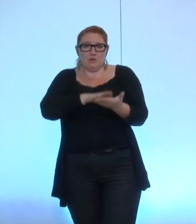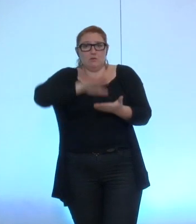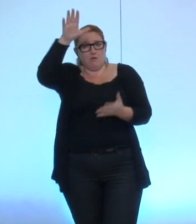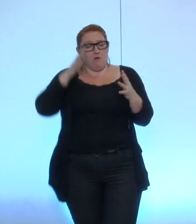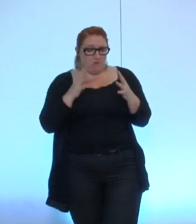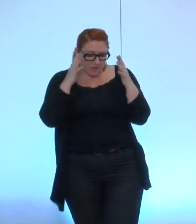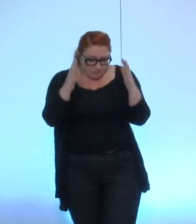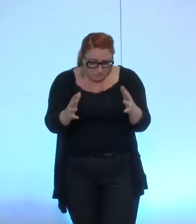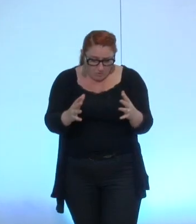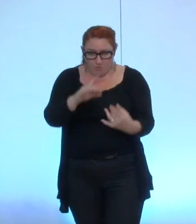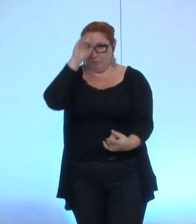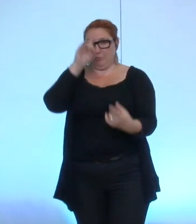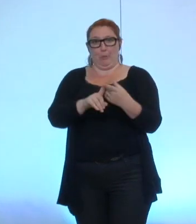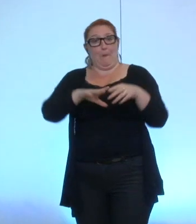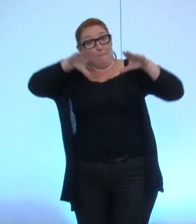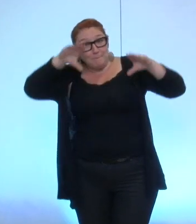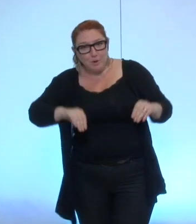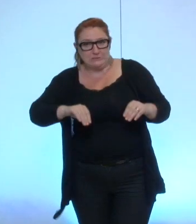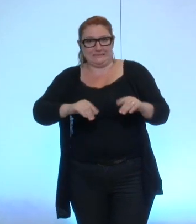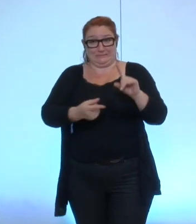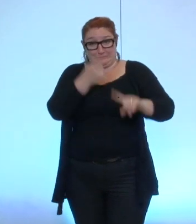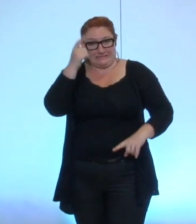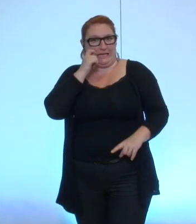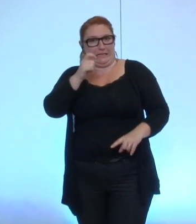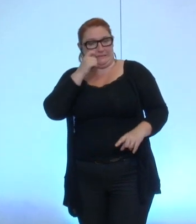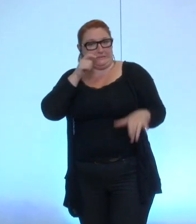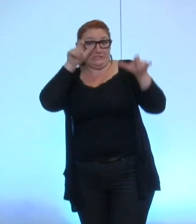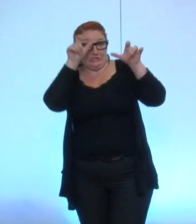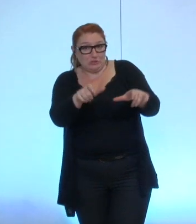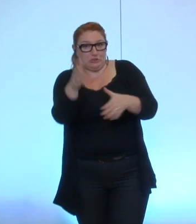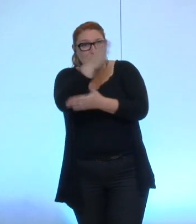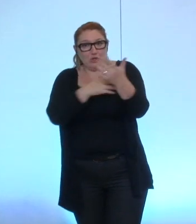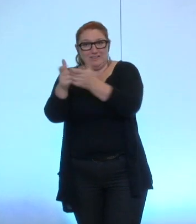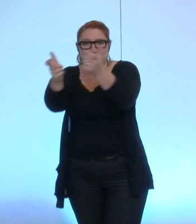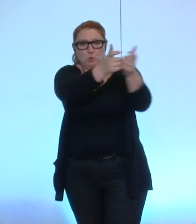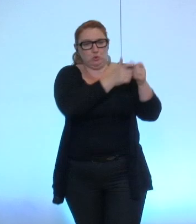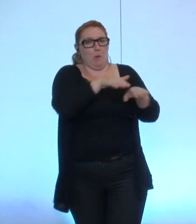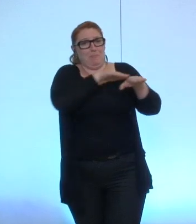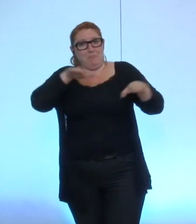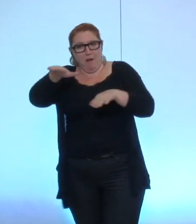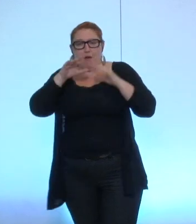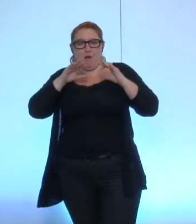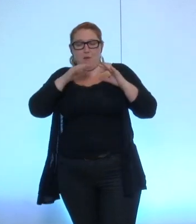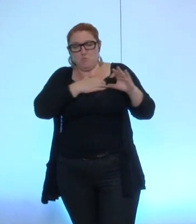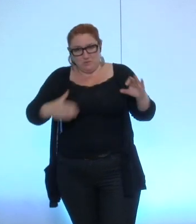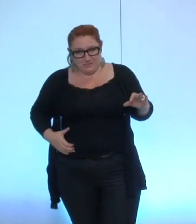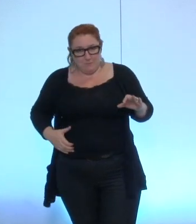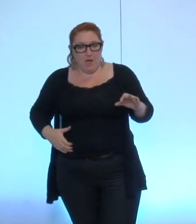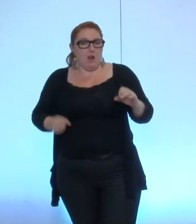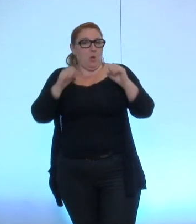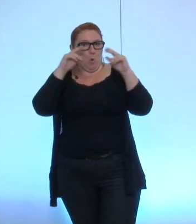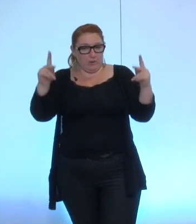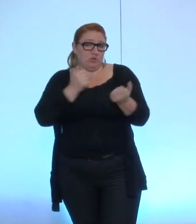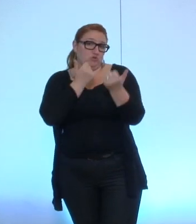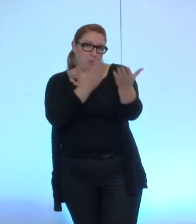pris d'insérer des postes de censeur sur les structures paramunicipales je propose que l'on reste